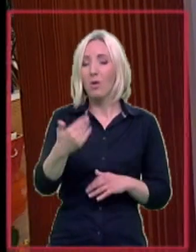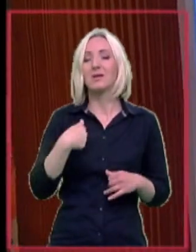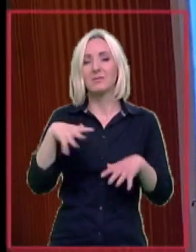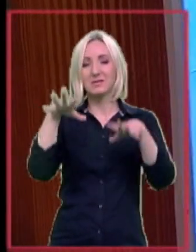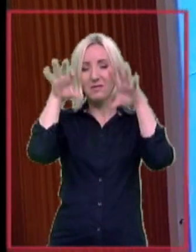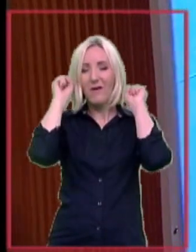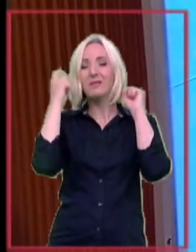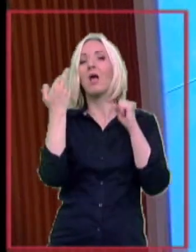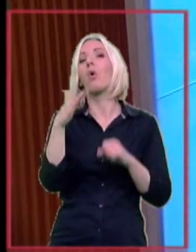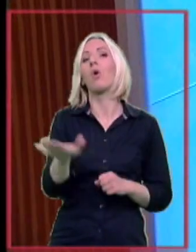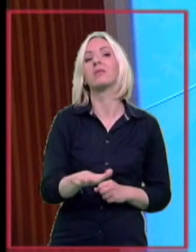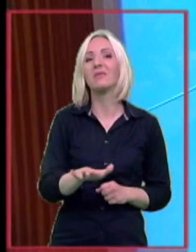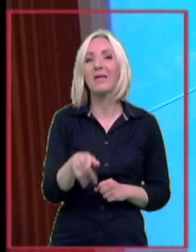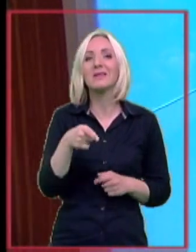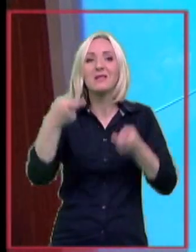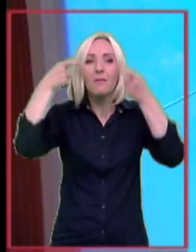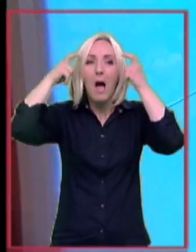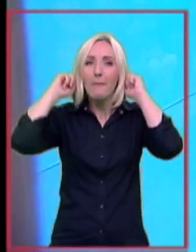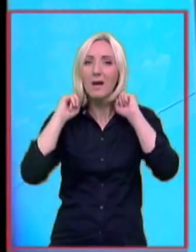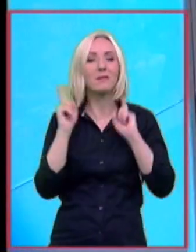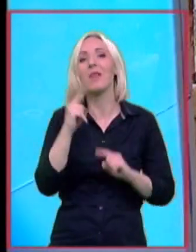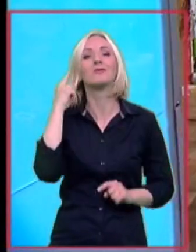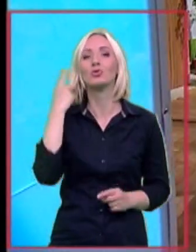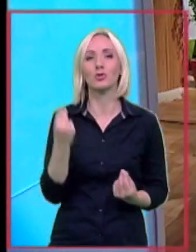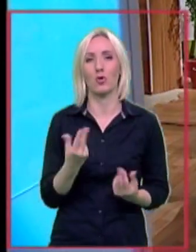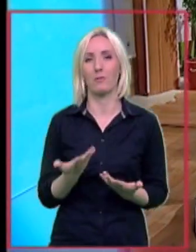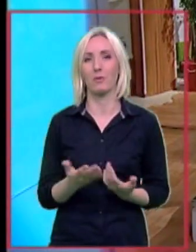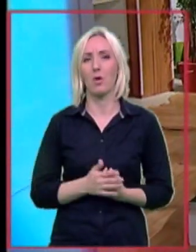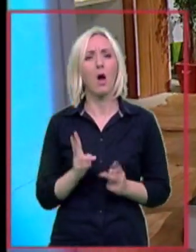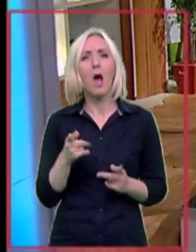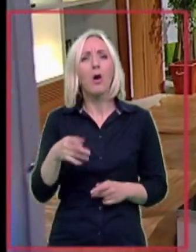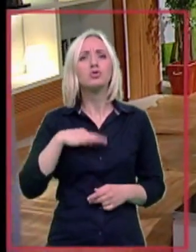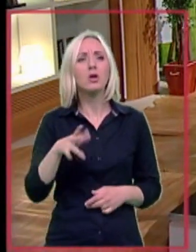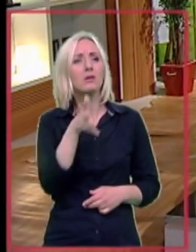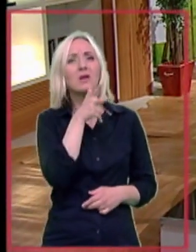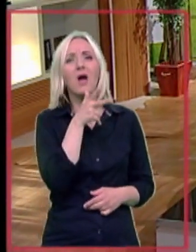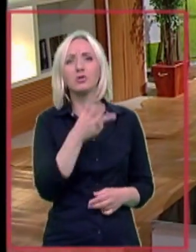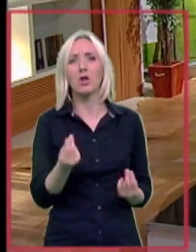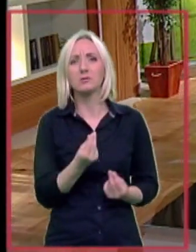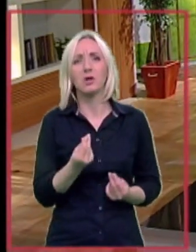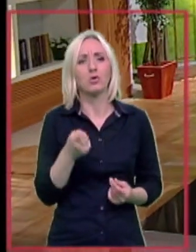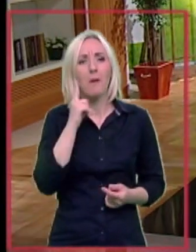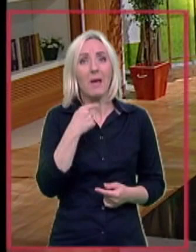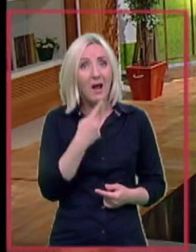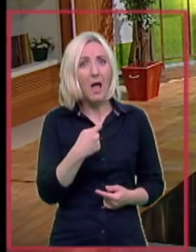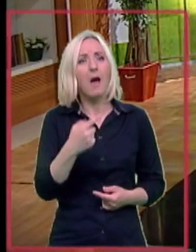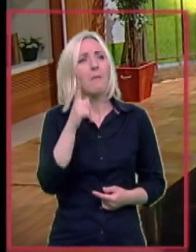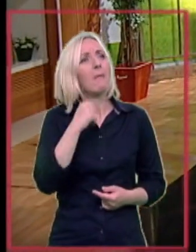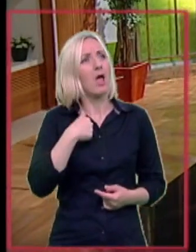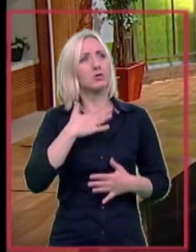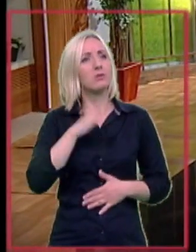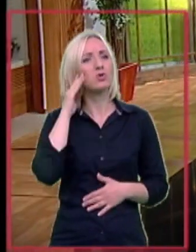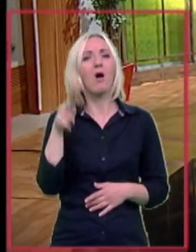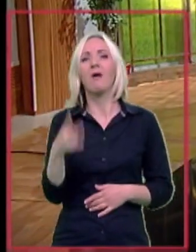shvatila koliko dete sa tim zaušnim aparatima u stvari ne čuje dobro. A kako je je tražila? Zbog čega je ona tu iti govorila Mama, ja želim da čuje. Pa